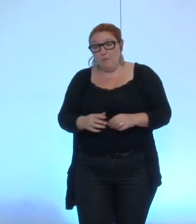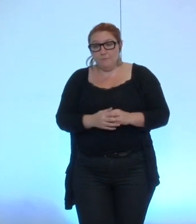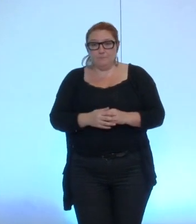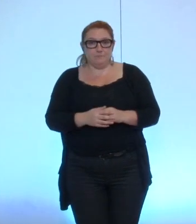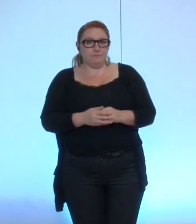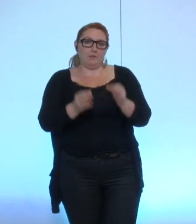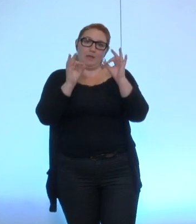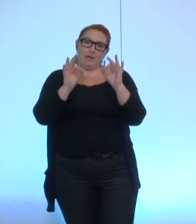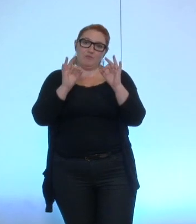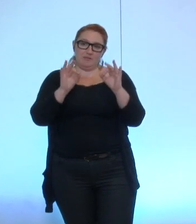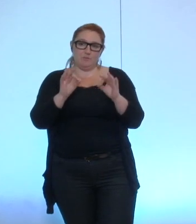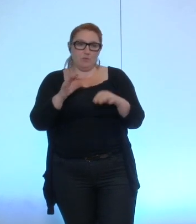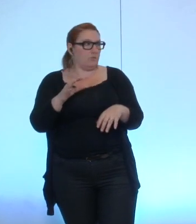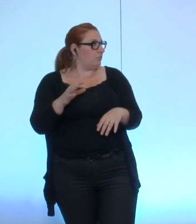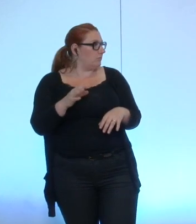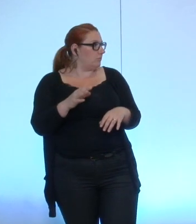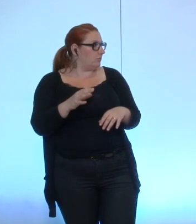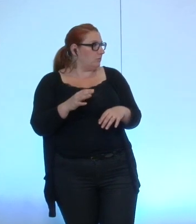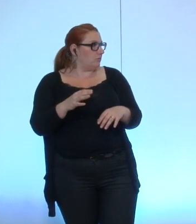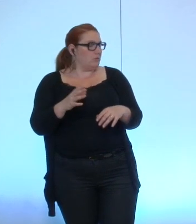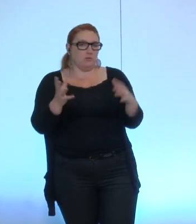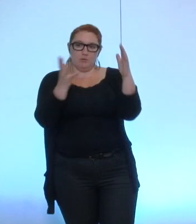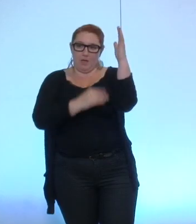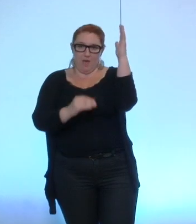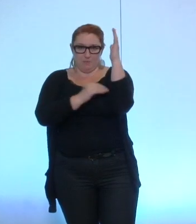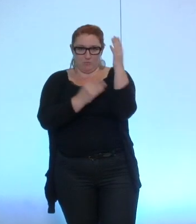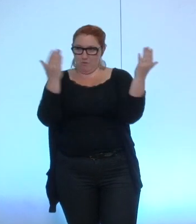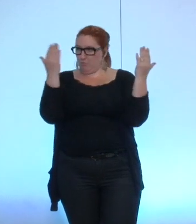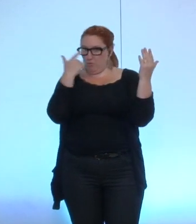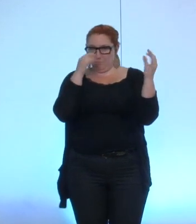effectivement il y a certains amendements qui étaient un peu qui relevaient du jeu de cette erreur donc